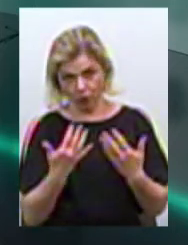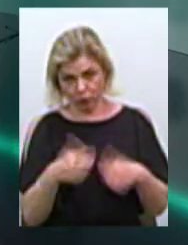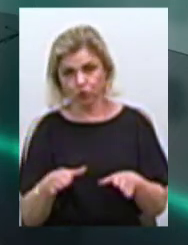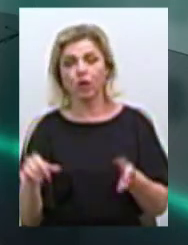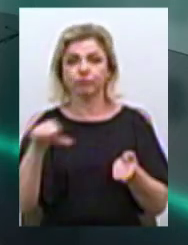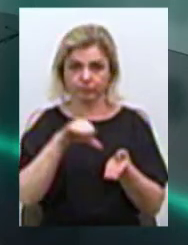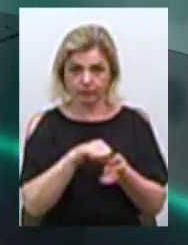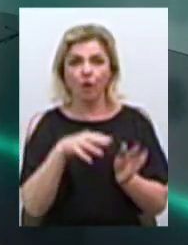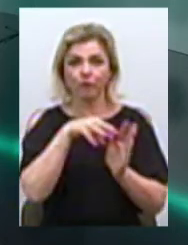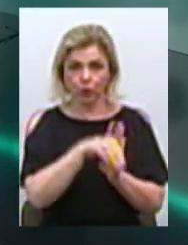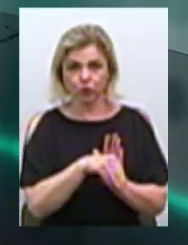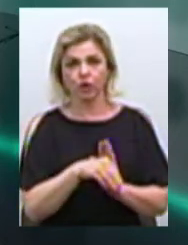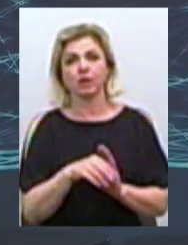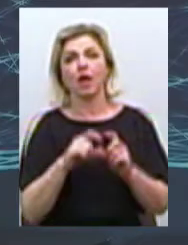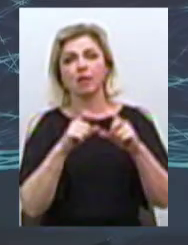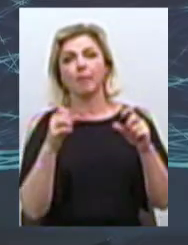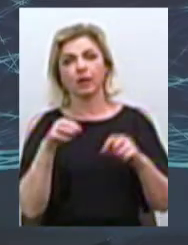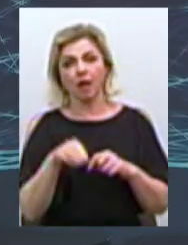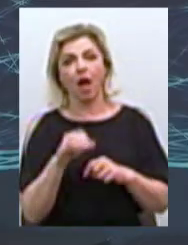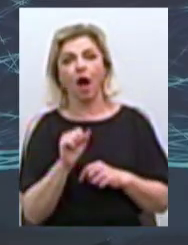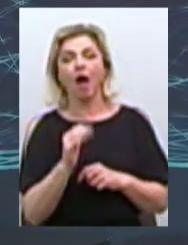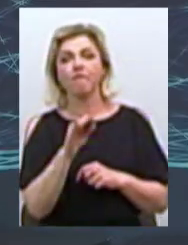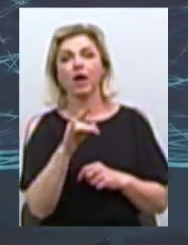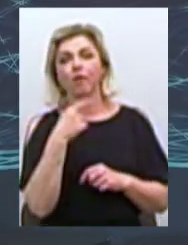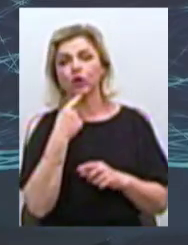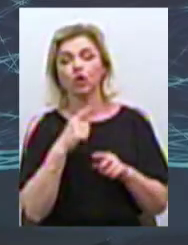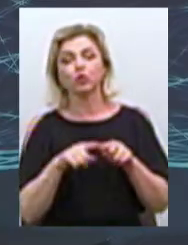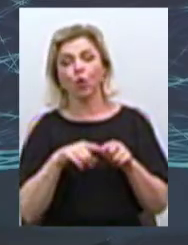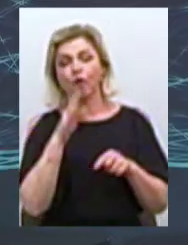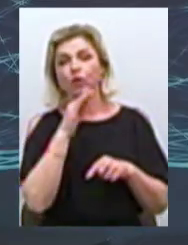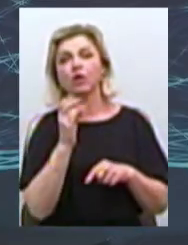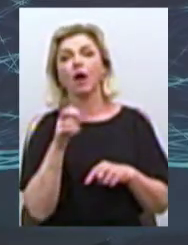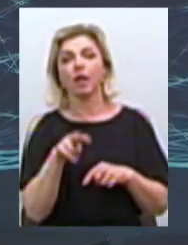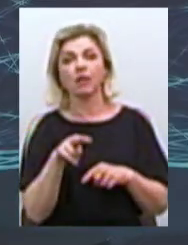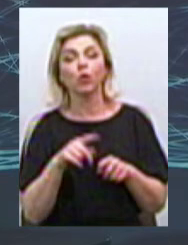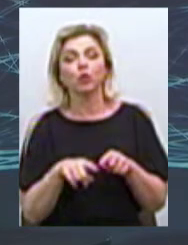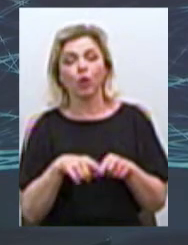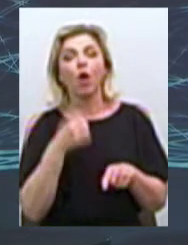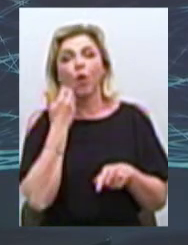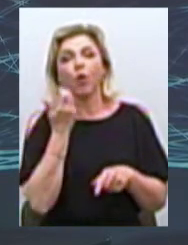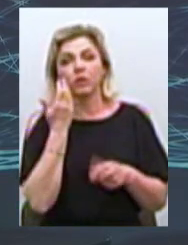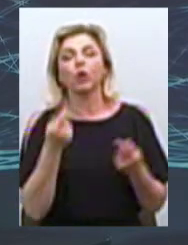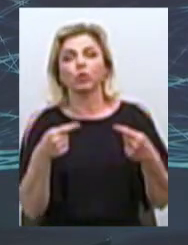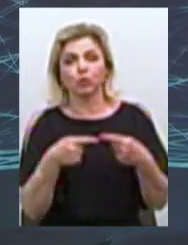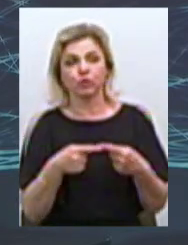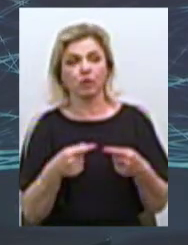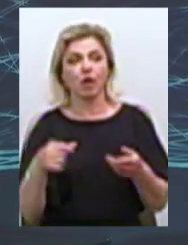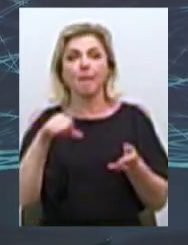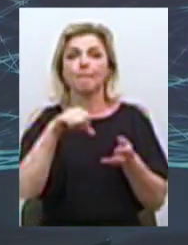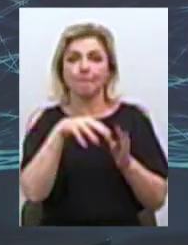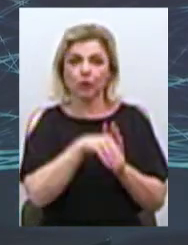Департамент соціальної захисту. А водоканал, ви сказали, що дуже скоро, а коли саме він підключиться до…